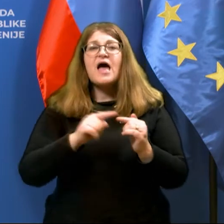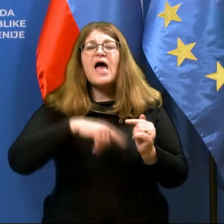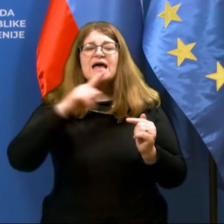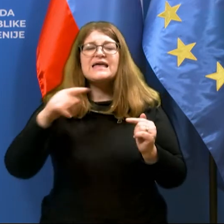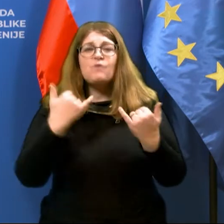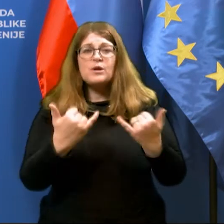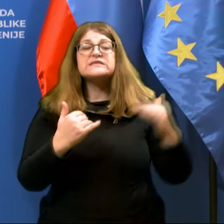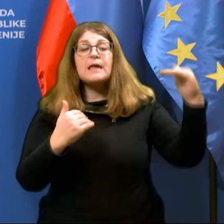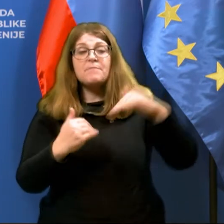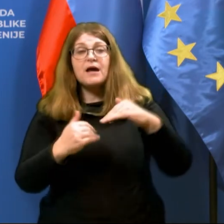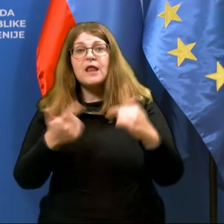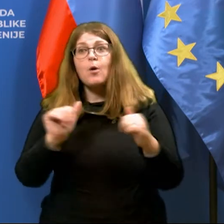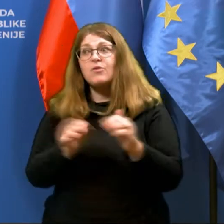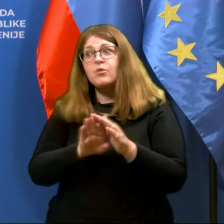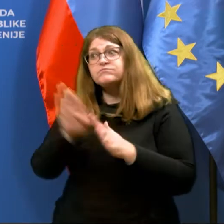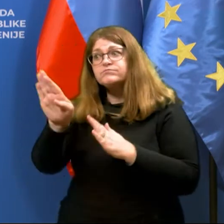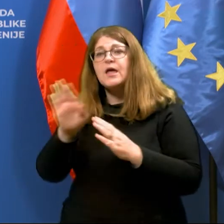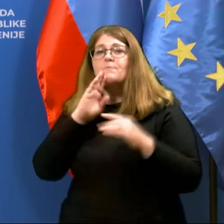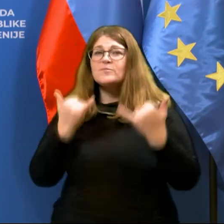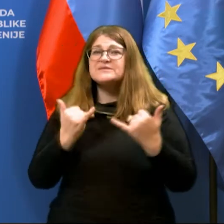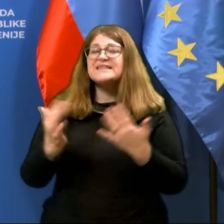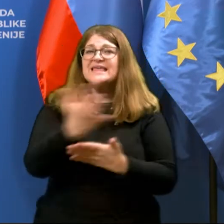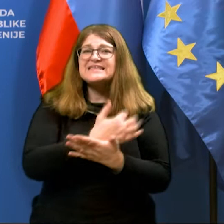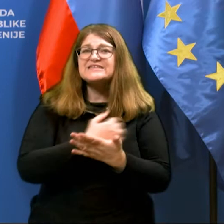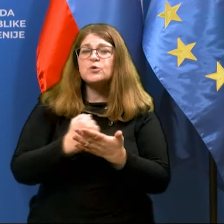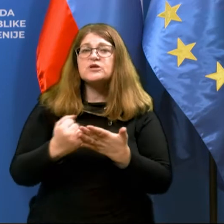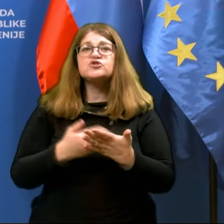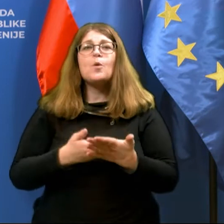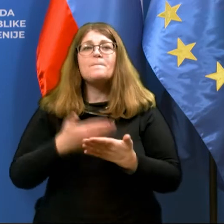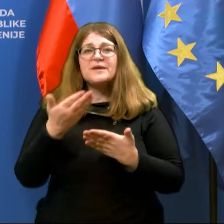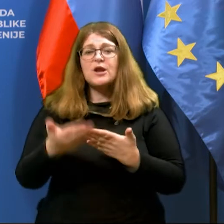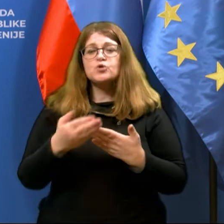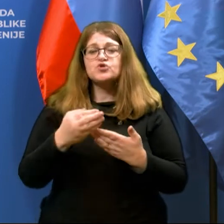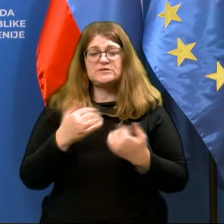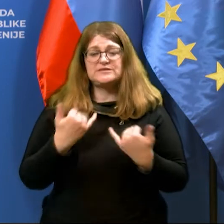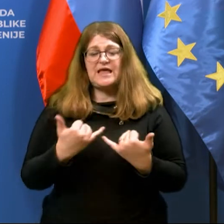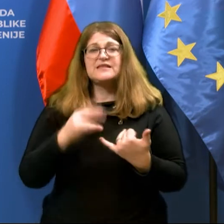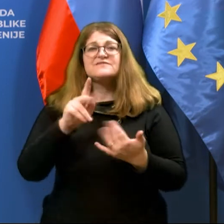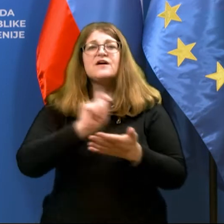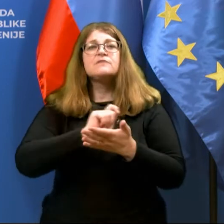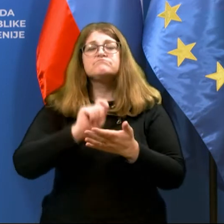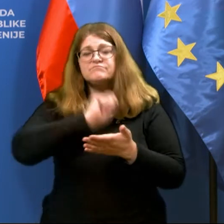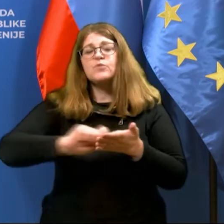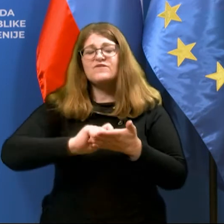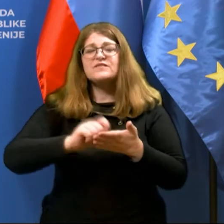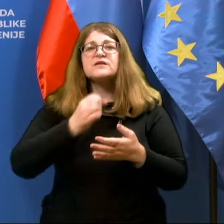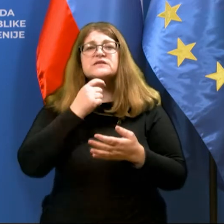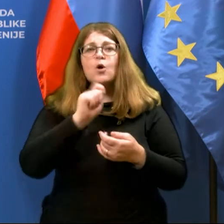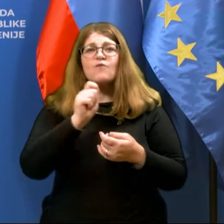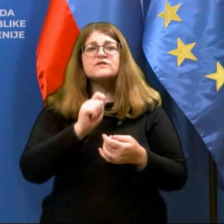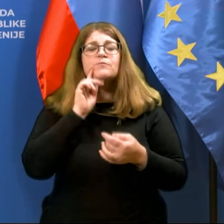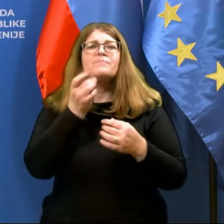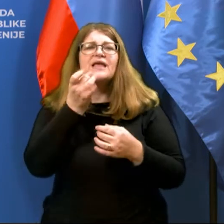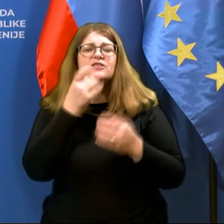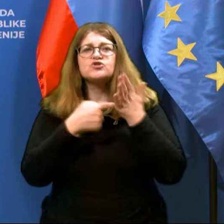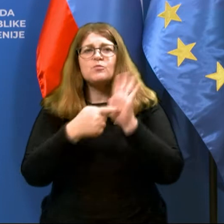dvigne, bom to krati skoristil tudi čas te enovinarske konference in malce bolj detaljno predstavl, kje vse